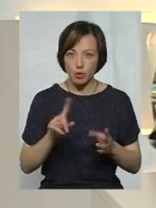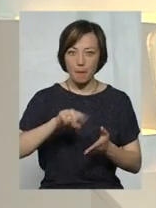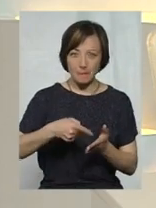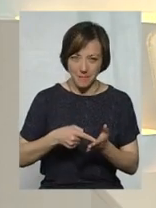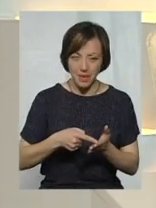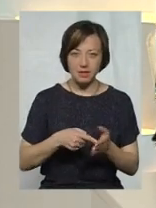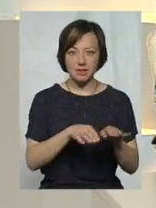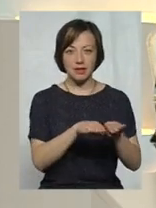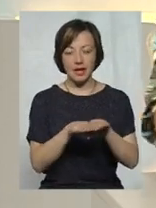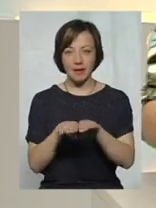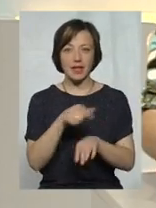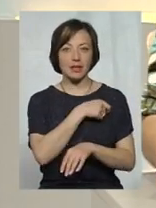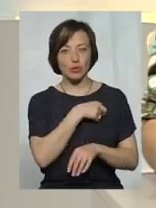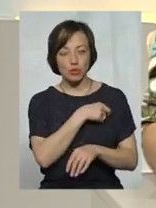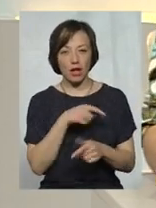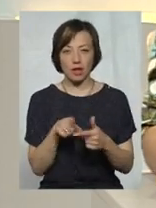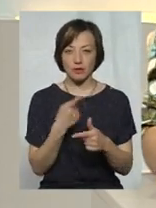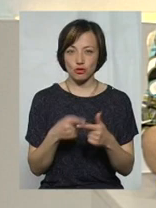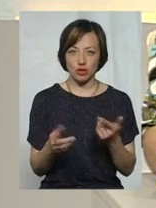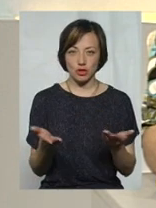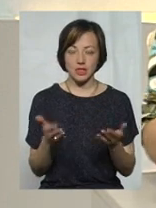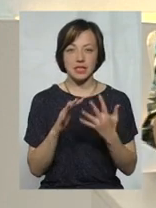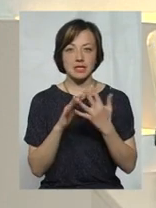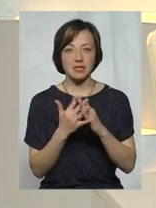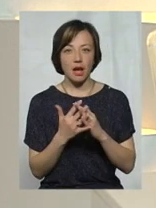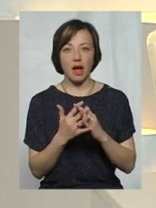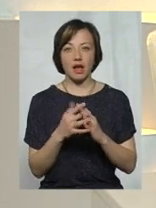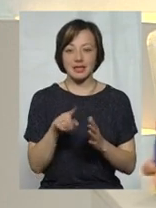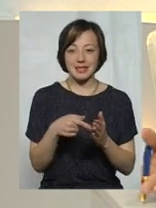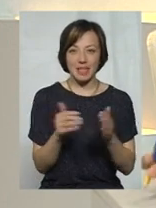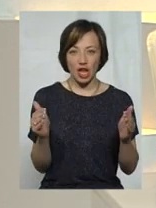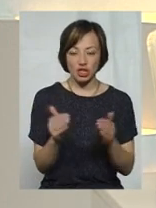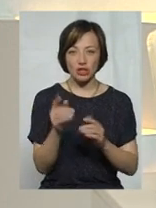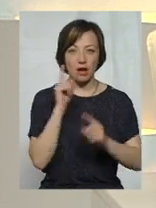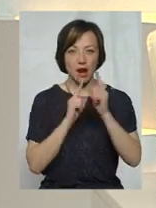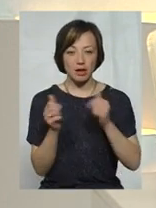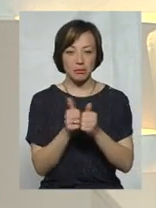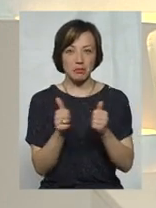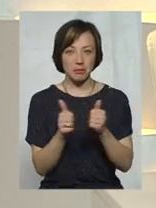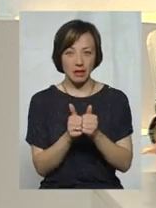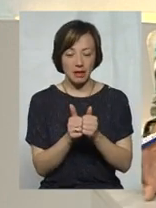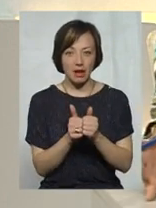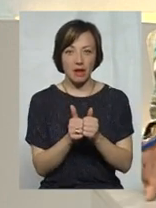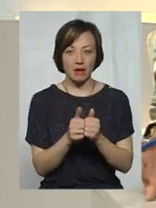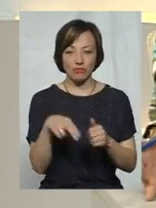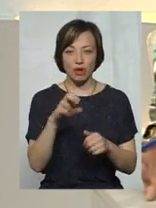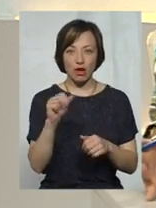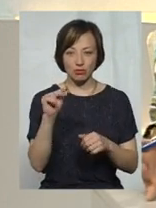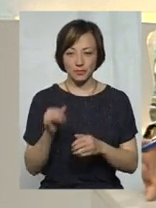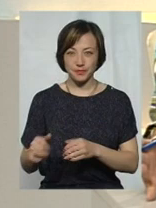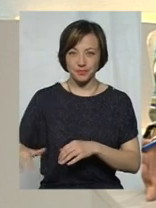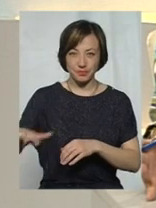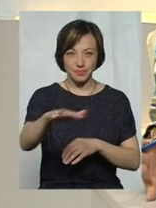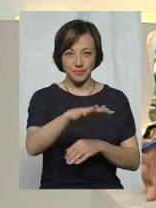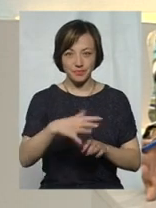на рівні депутатів чи сільська селищна рада, біля якої є такі дачні масиви, які входять в межі того